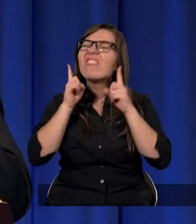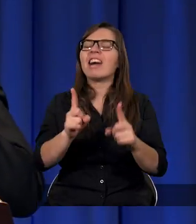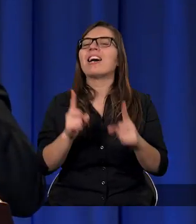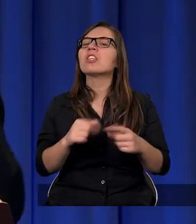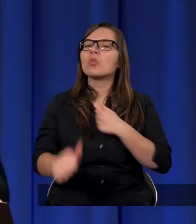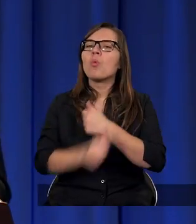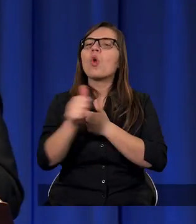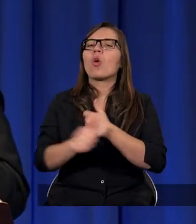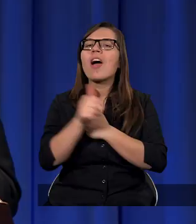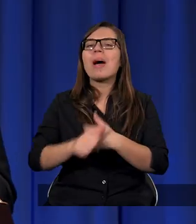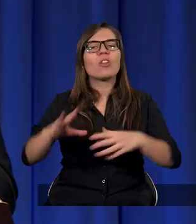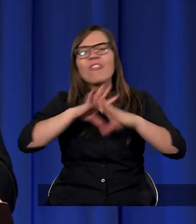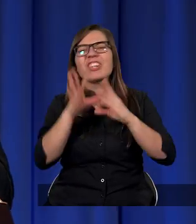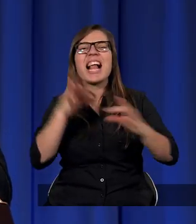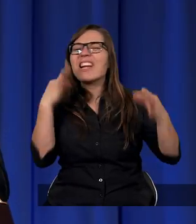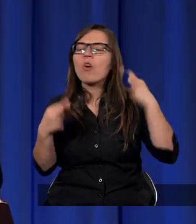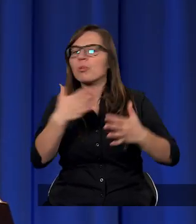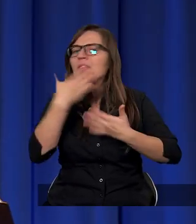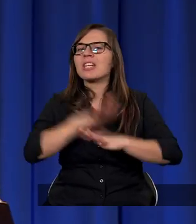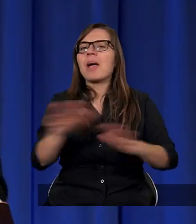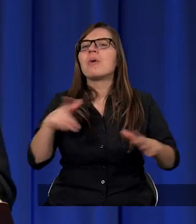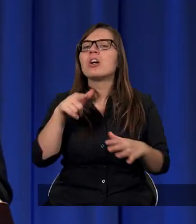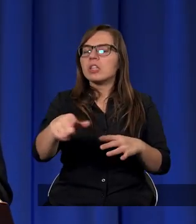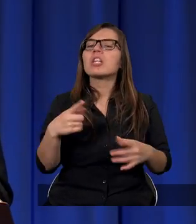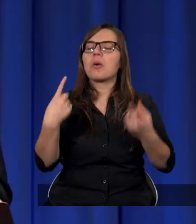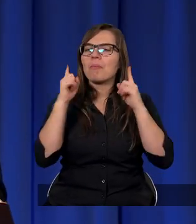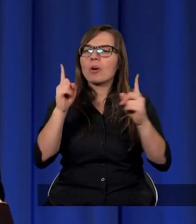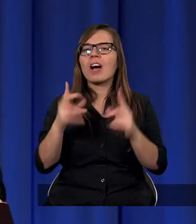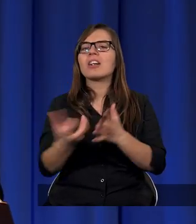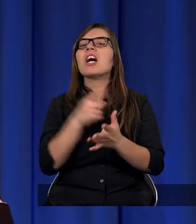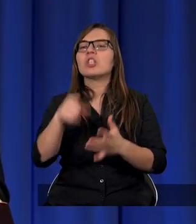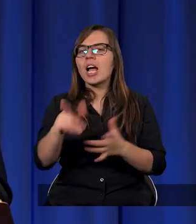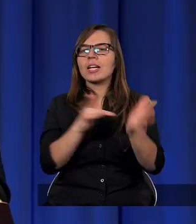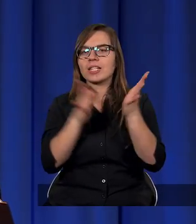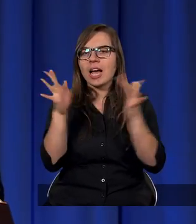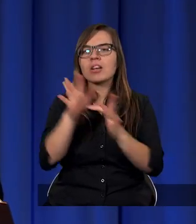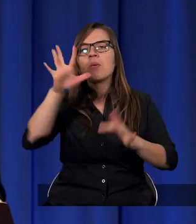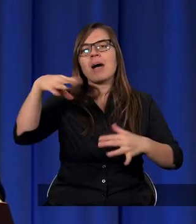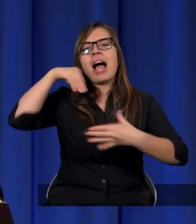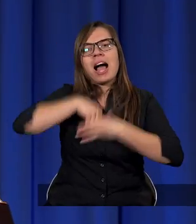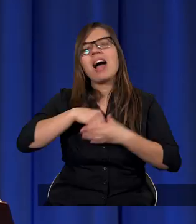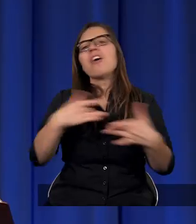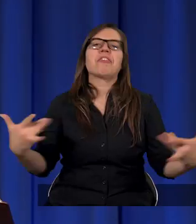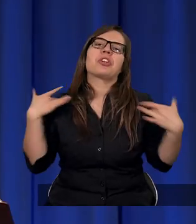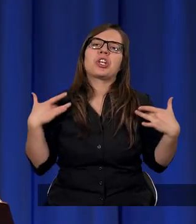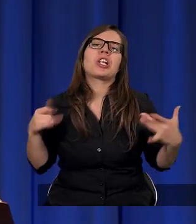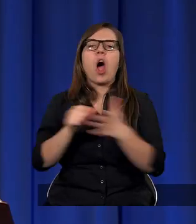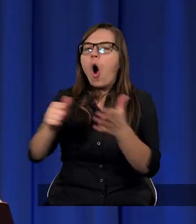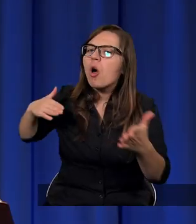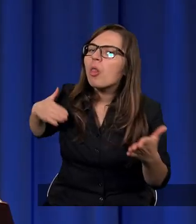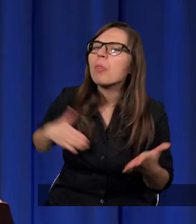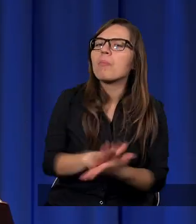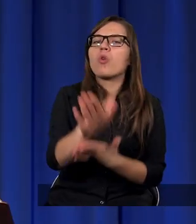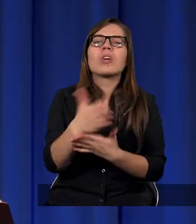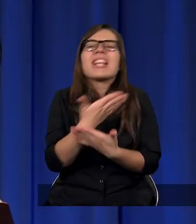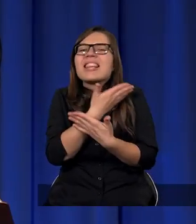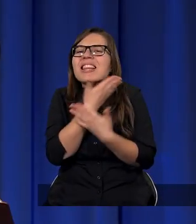bez ponad wszelką wątpliwość, że Ellen White tutaj uważała, że Jezus Chrystus ma w sobie życie od początku. On nie